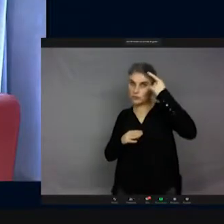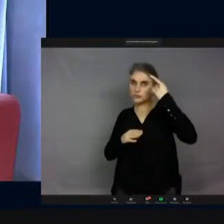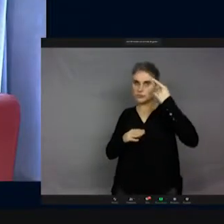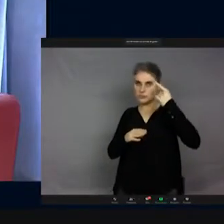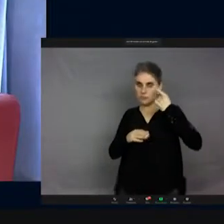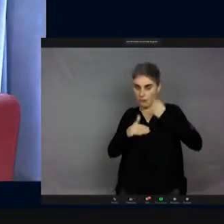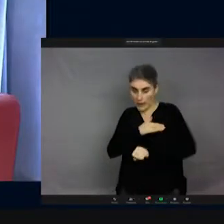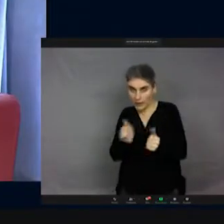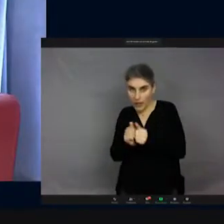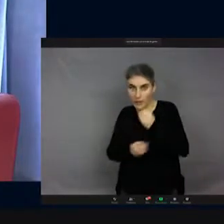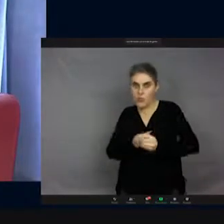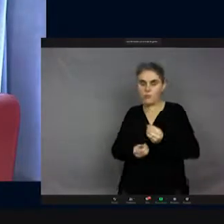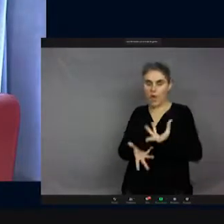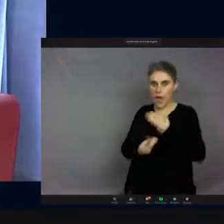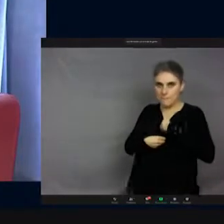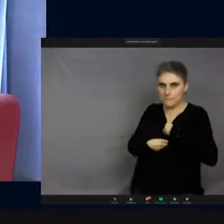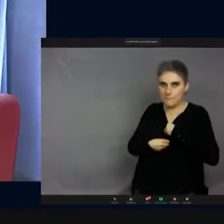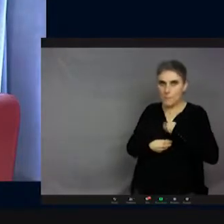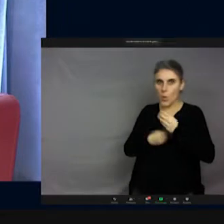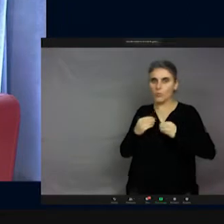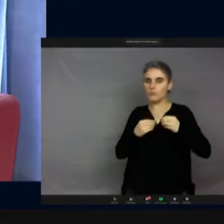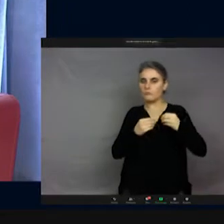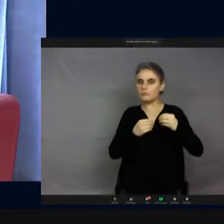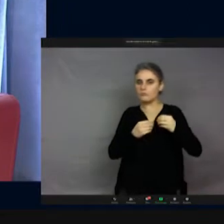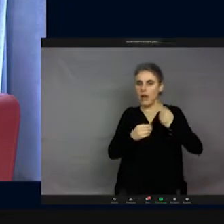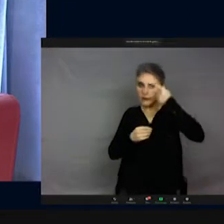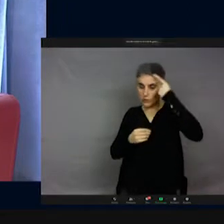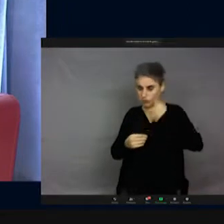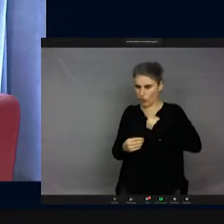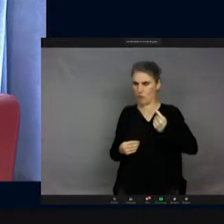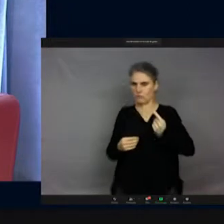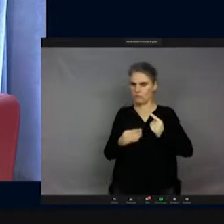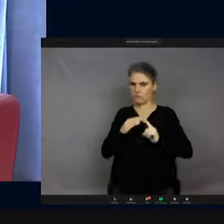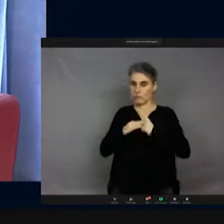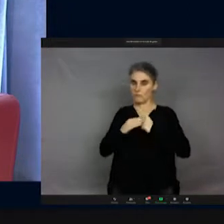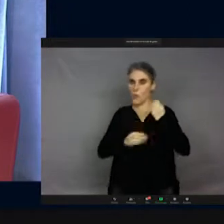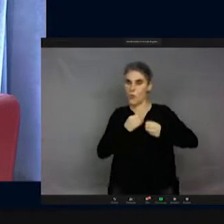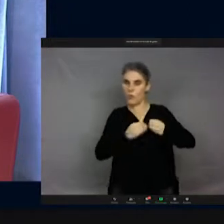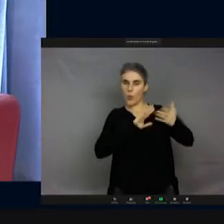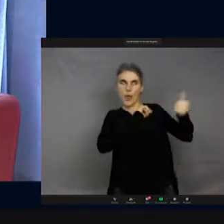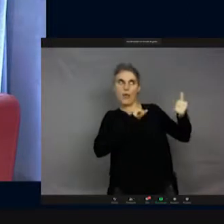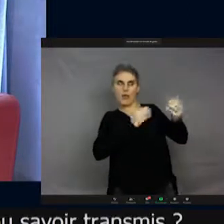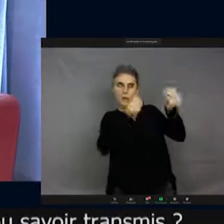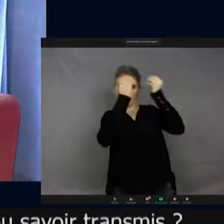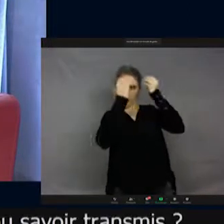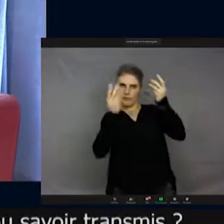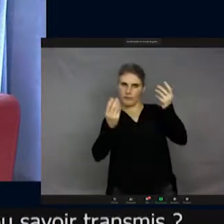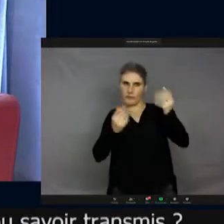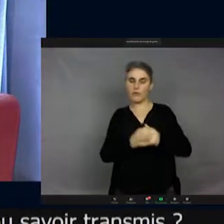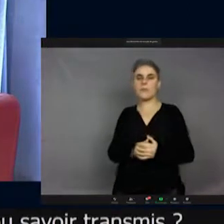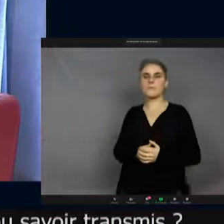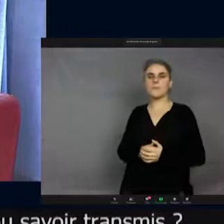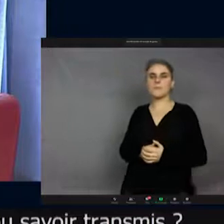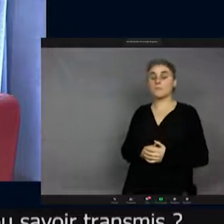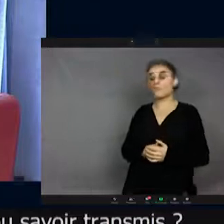Les deux, toujours, plus ou moins. Et c'était quoi sur le camouflage ?'est ça ? Oui, le mimétisme.